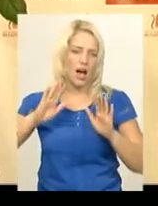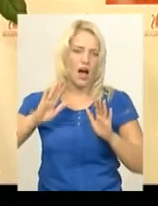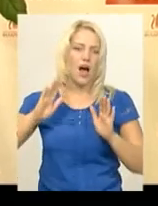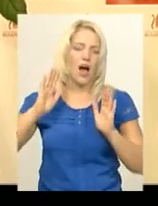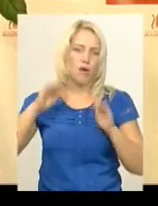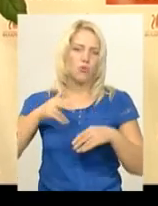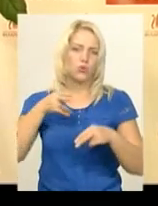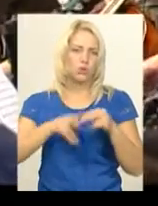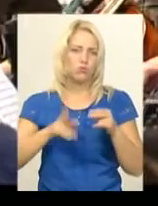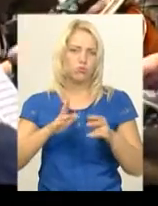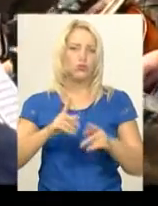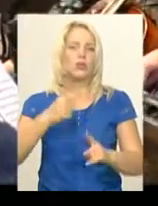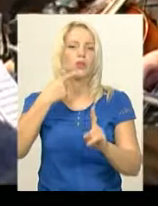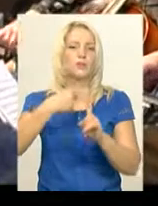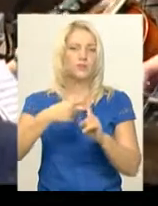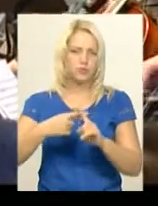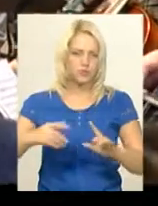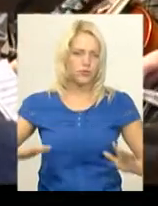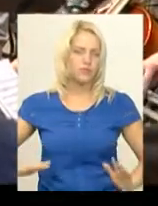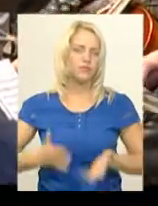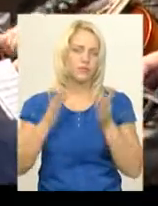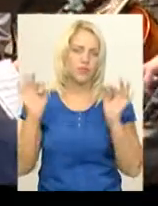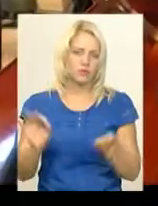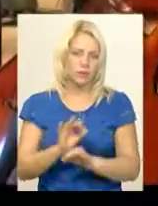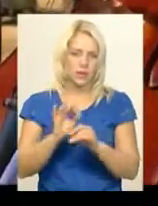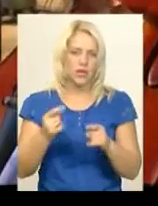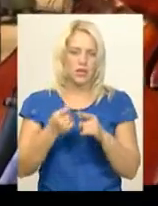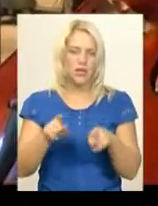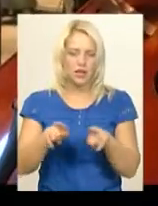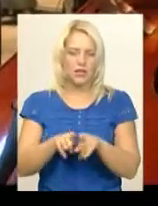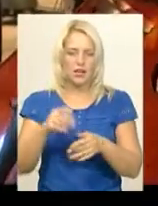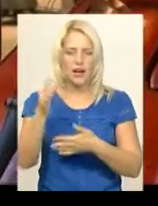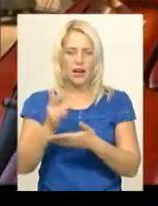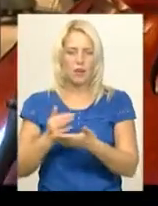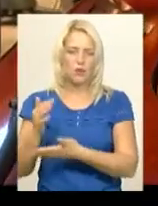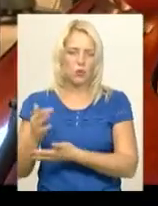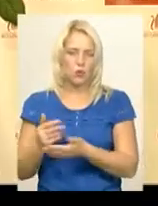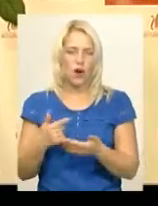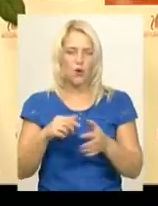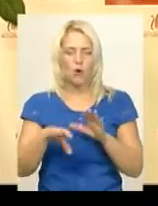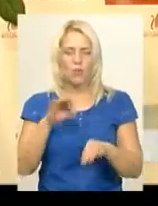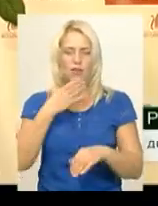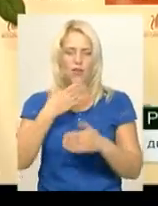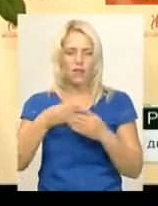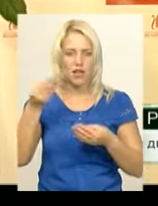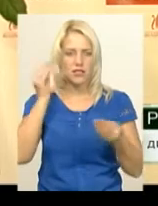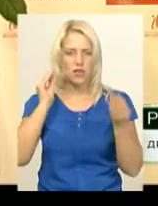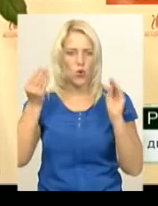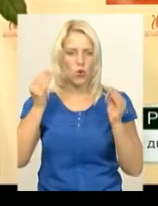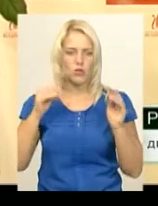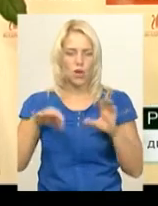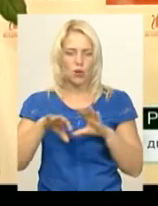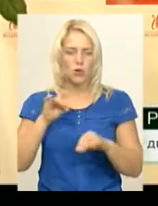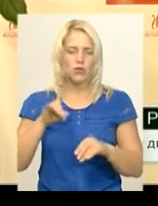позитивним твором «Водани Фроляк». Такий репертуар, розповів Роман Ревакович, в оркестрі обирали на власний розсуд. Вибираєш те, що найближче